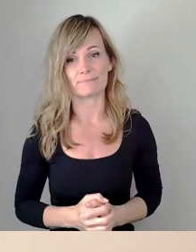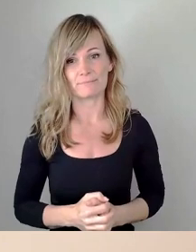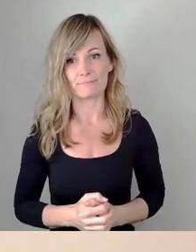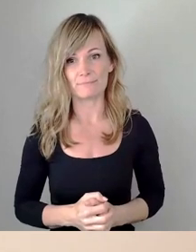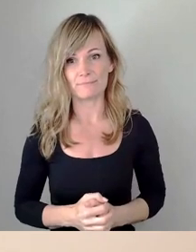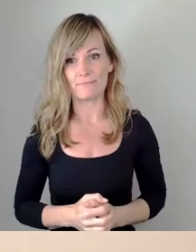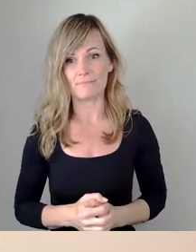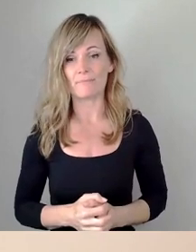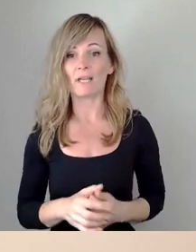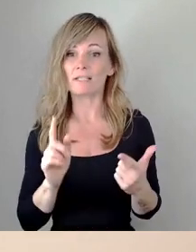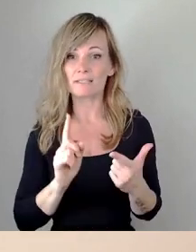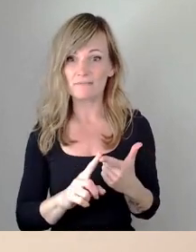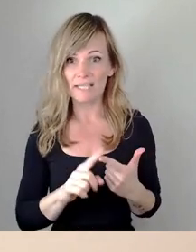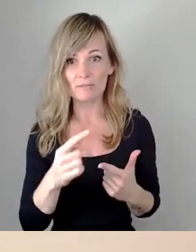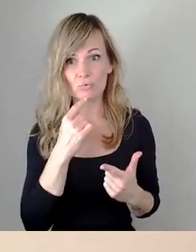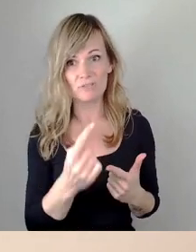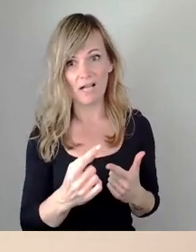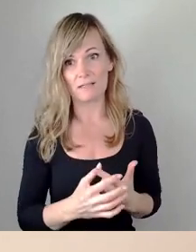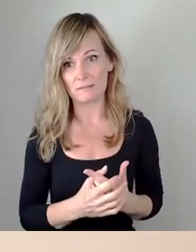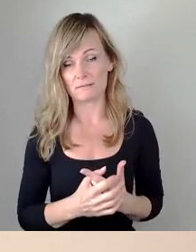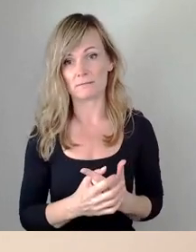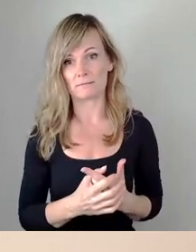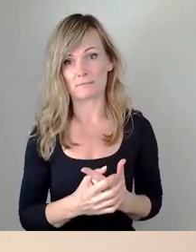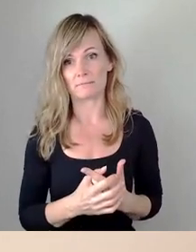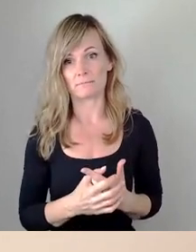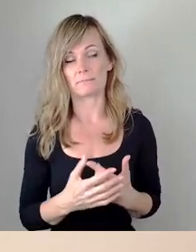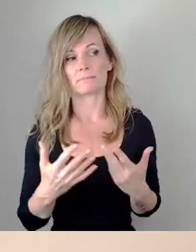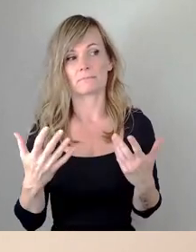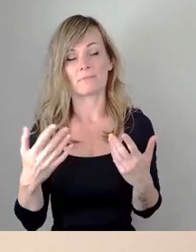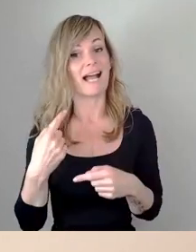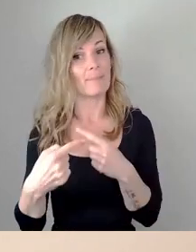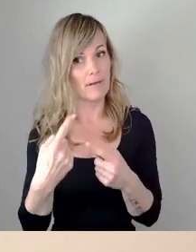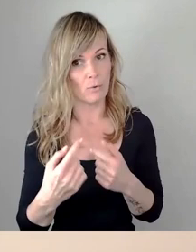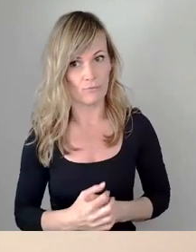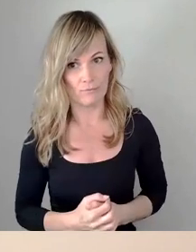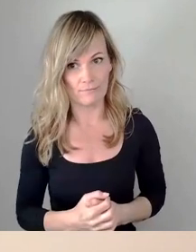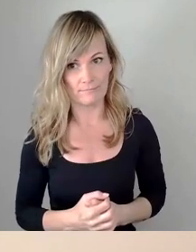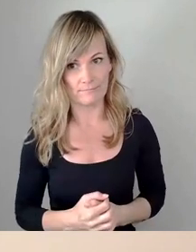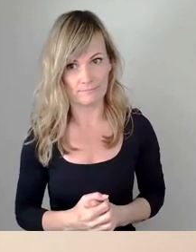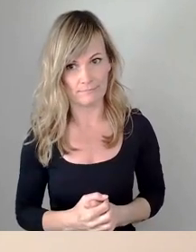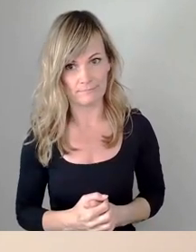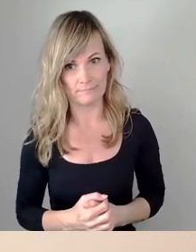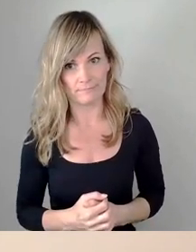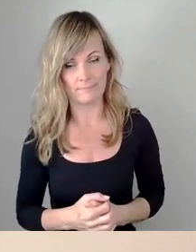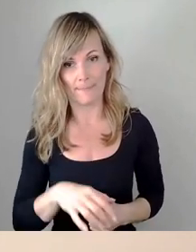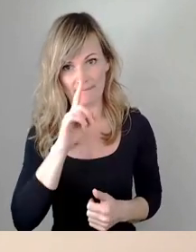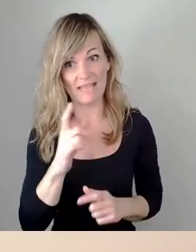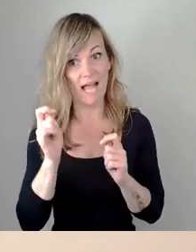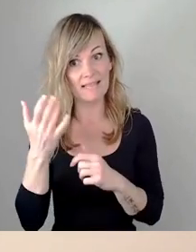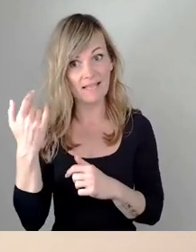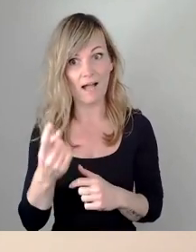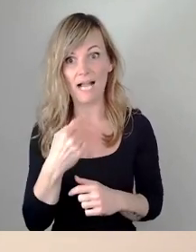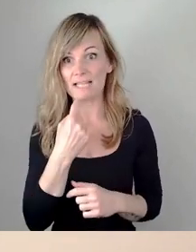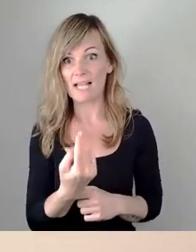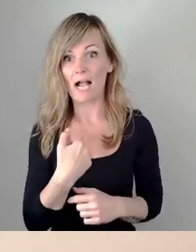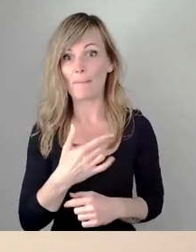Zweitens muss ich mal sagen, von der Systematik her, wenn das so wäre, könnte ich ja meinen Leuten jetzt sagen, lehnt euch zurück bei der